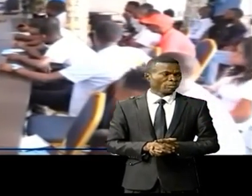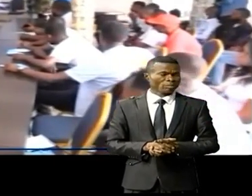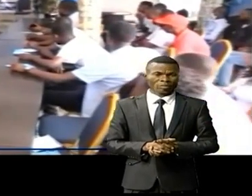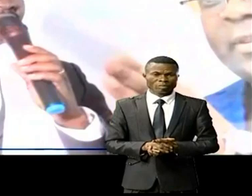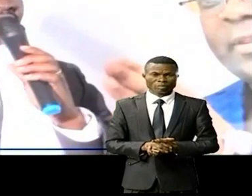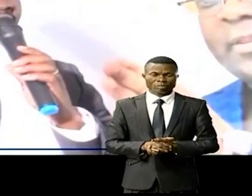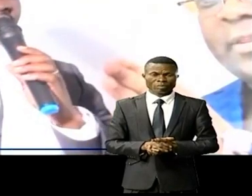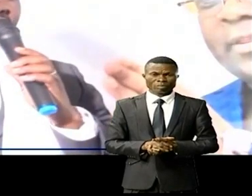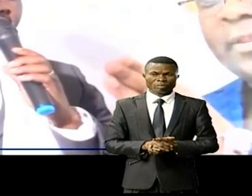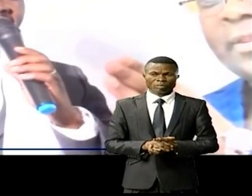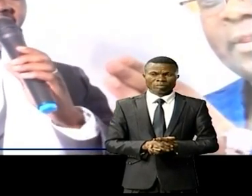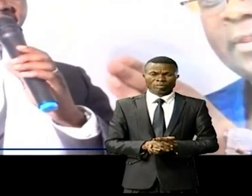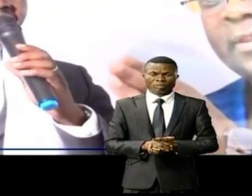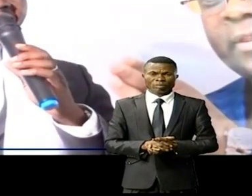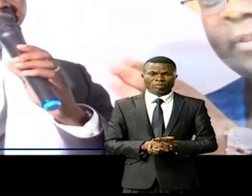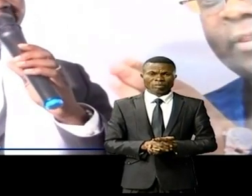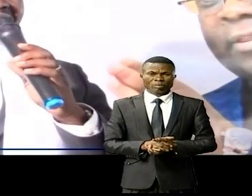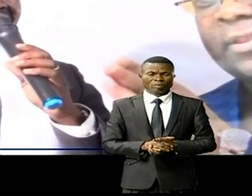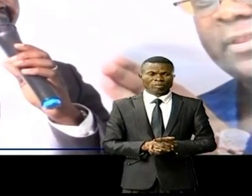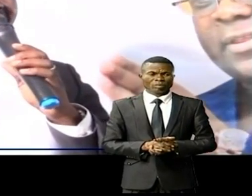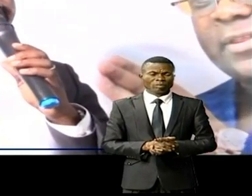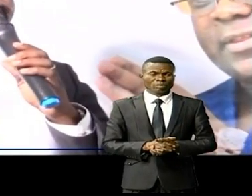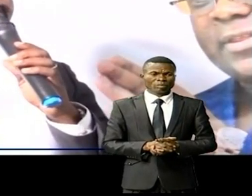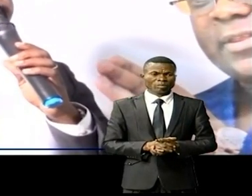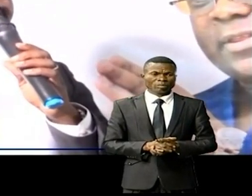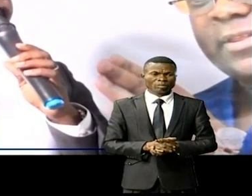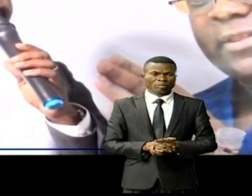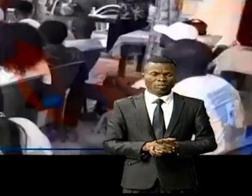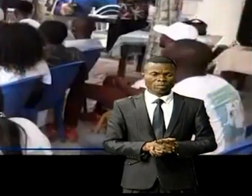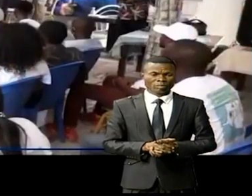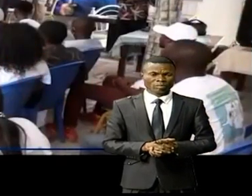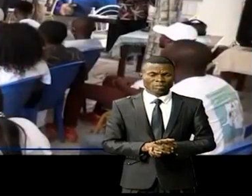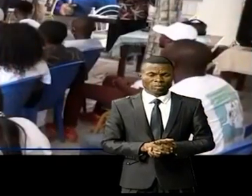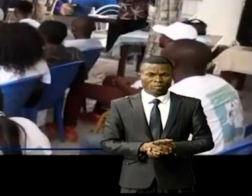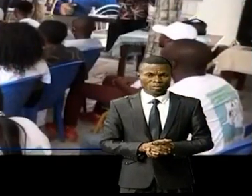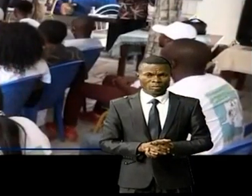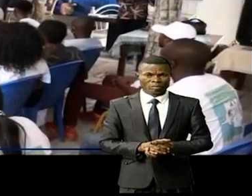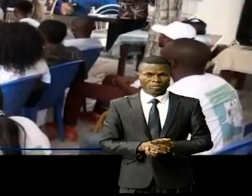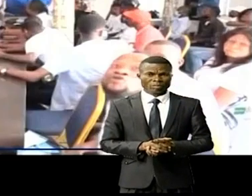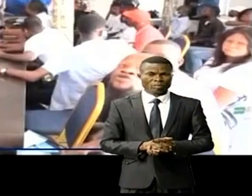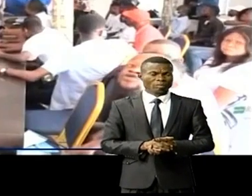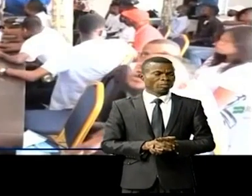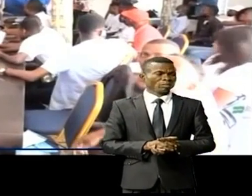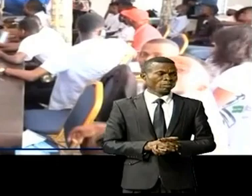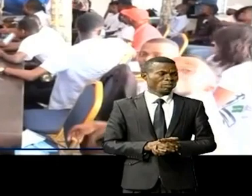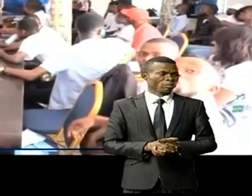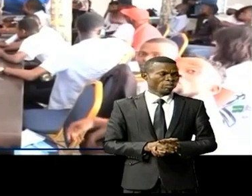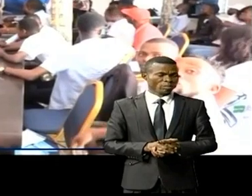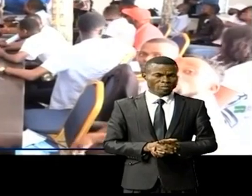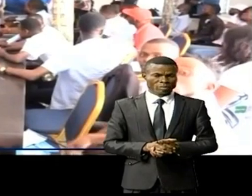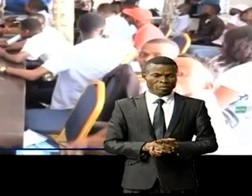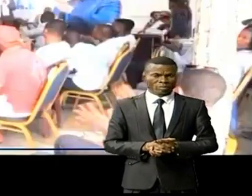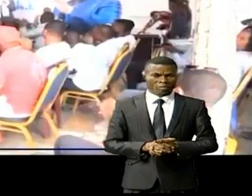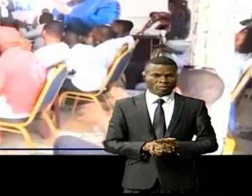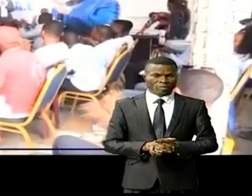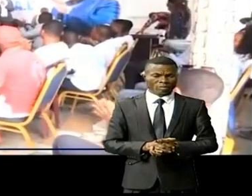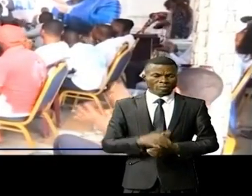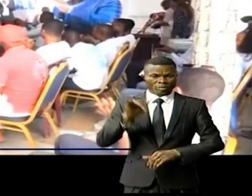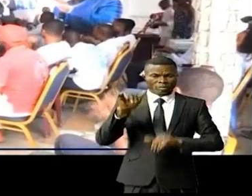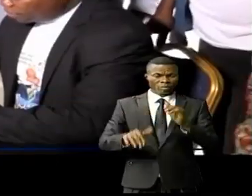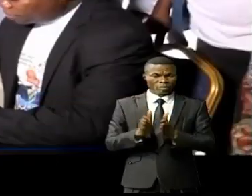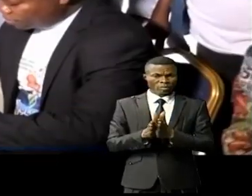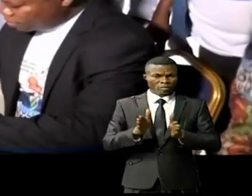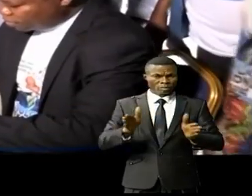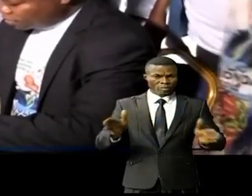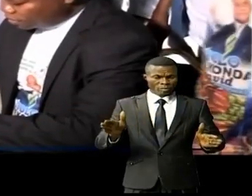FPAU, Laurent Batumuna, les bâtisseurs pour la renaissance d'un Congo uni par l'étruchement de leur secrétaire général